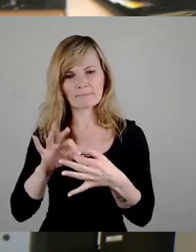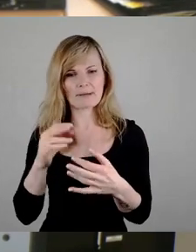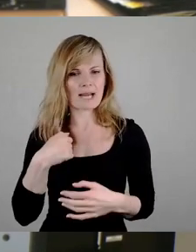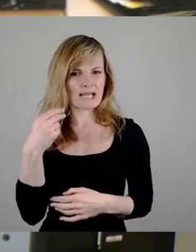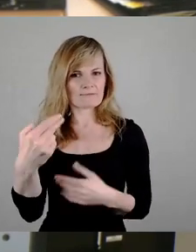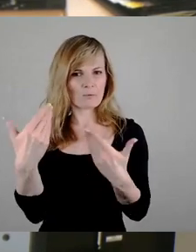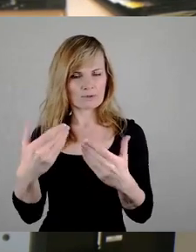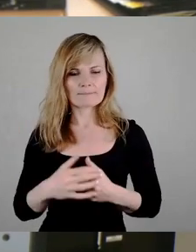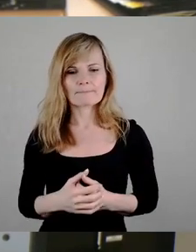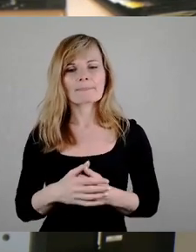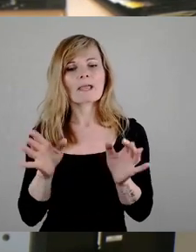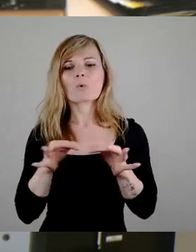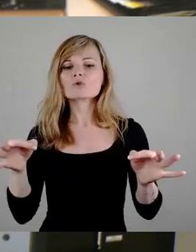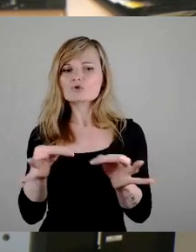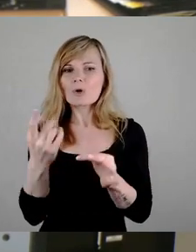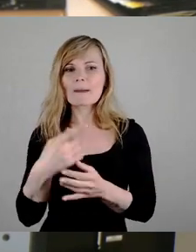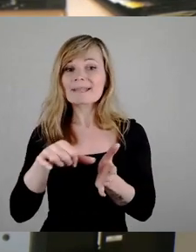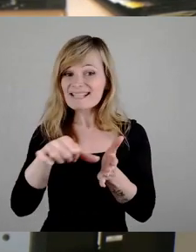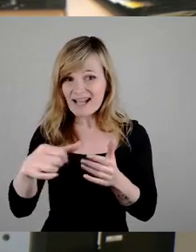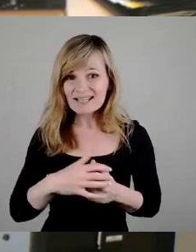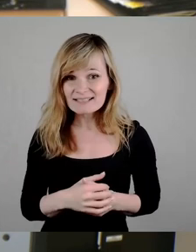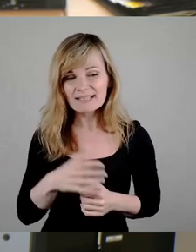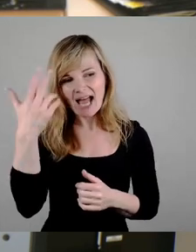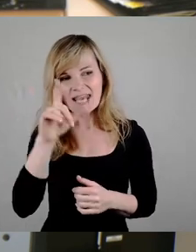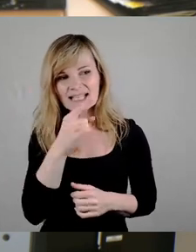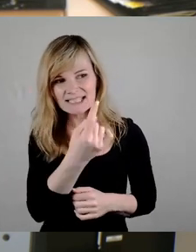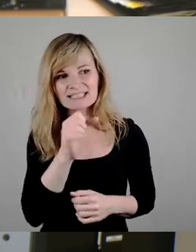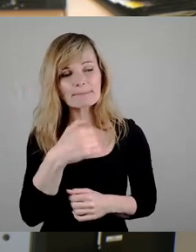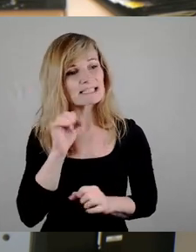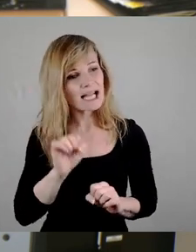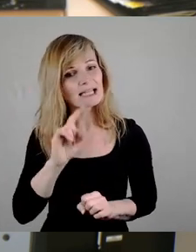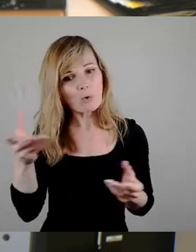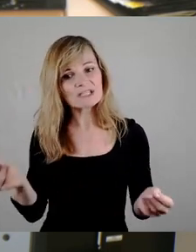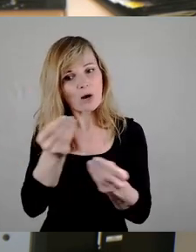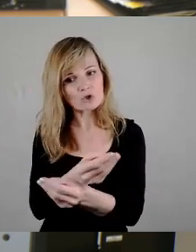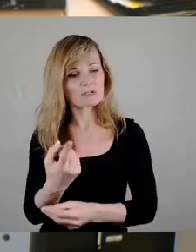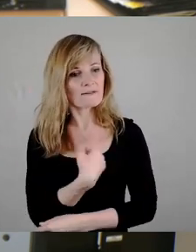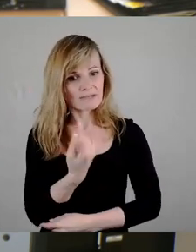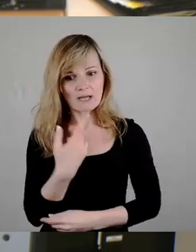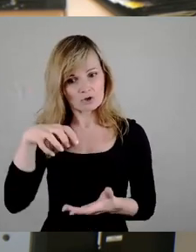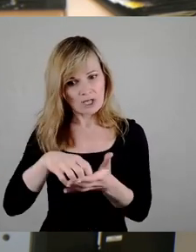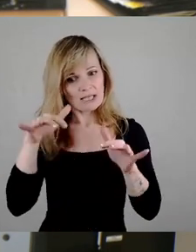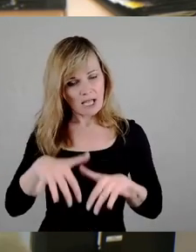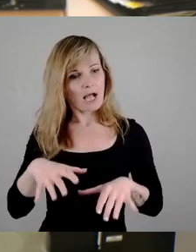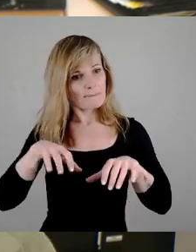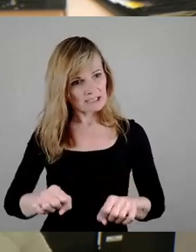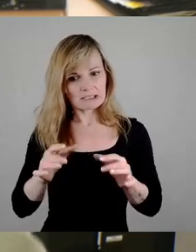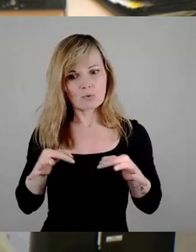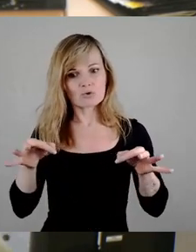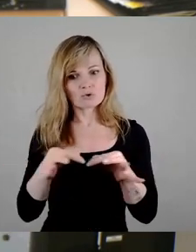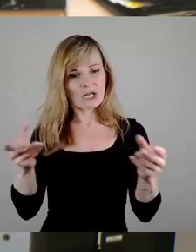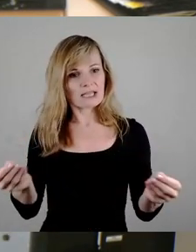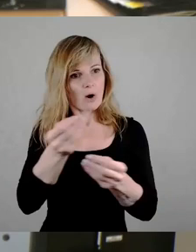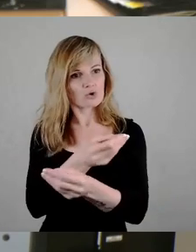Grundstücke muss man nicht nur bezahlen, Kollege Lazzinski, man könnte auch tauschen. Die Stadt hat Grundstücke und die Stadt könnte tauschen. Grundstücke